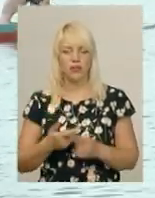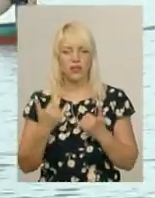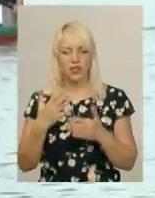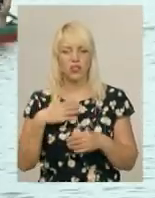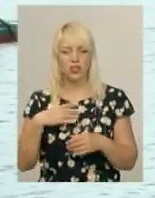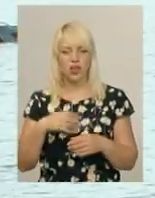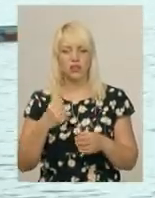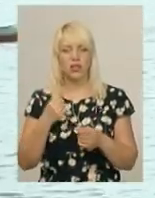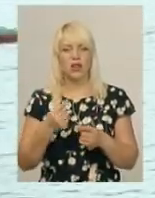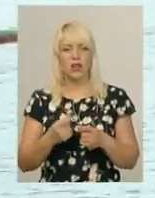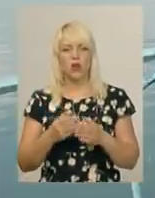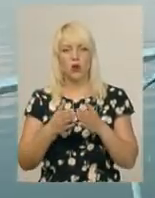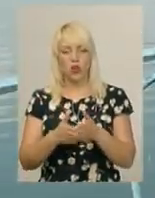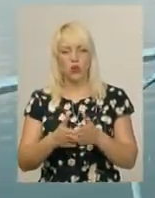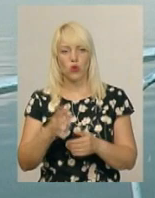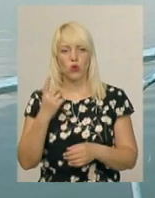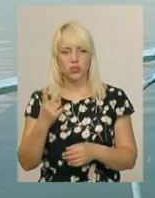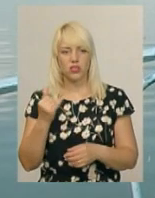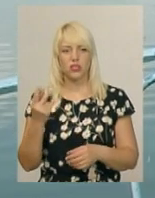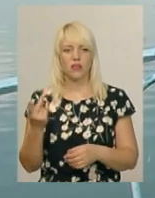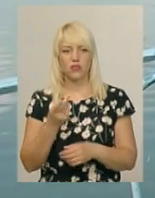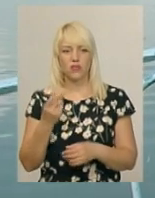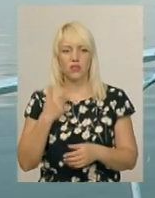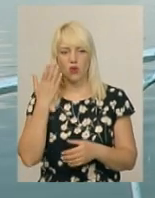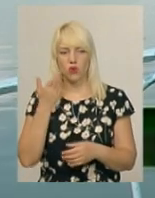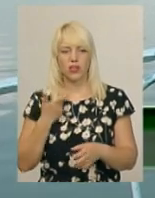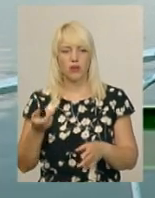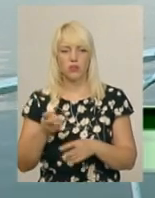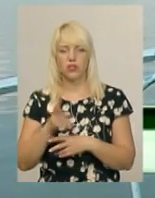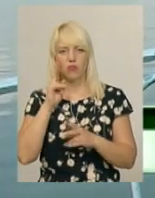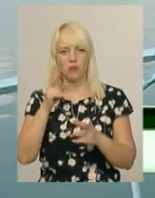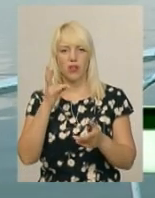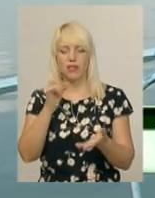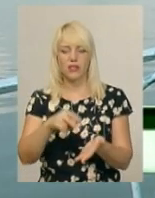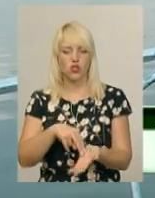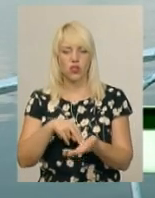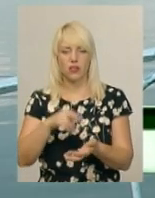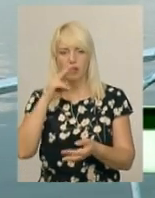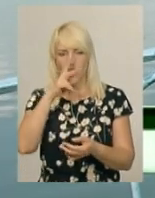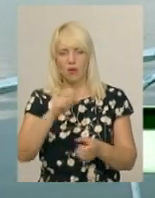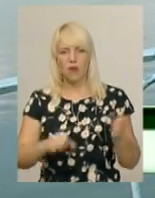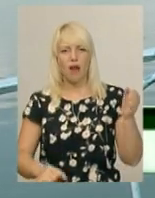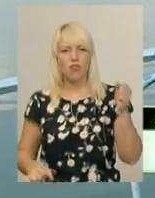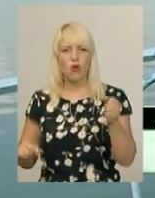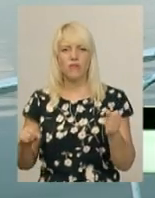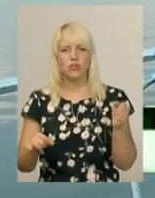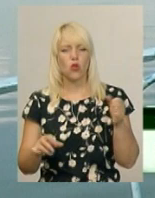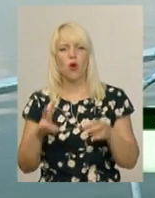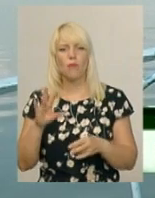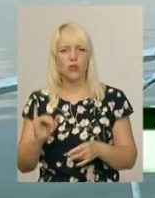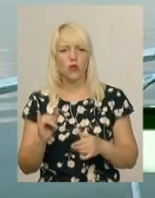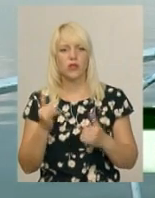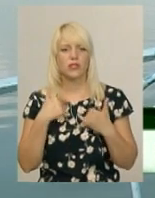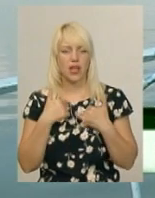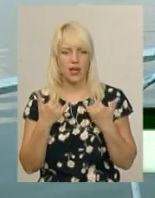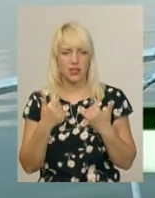одиночці і в каної двійці. Коли я прийшла, я не вміла ні стояти, ні правильно брати весло, а зараз я